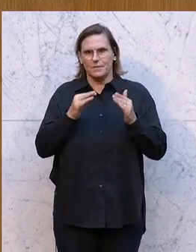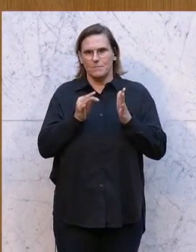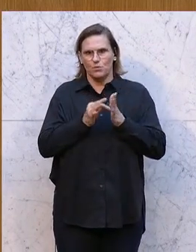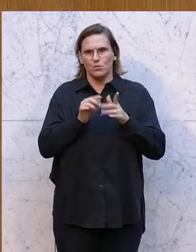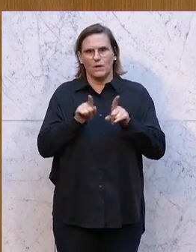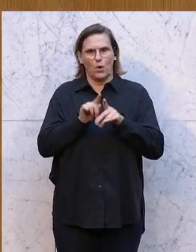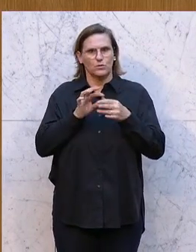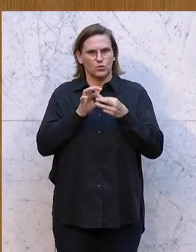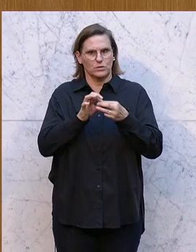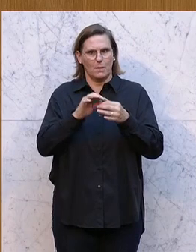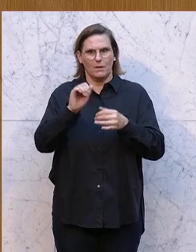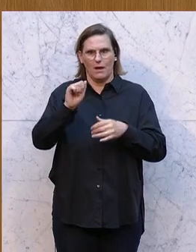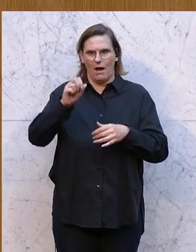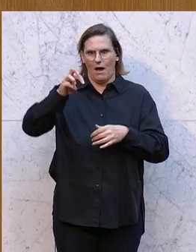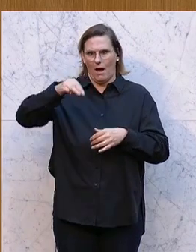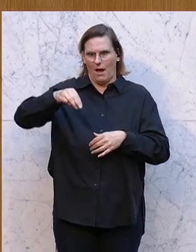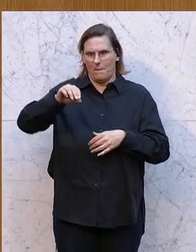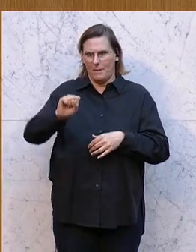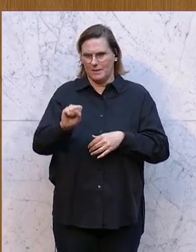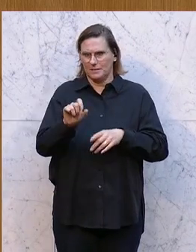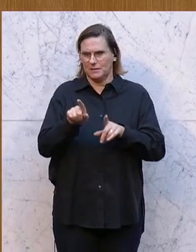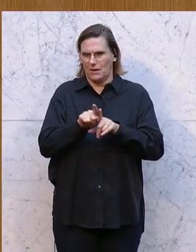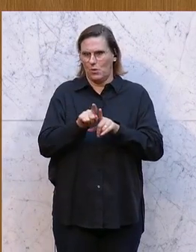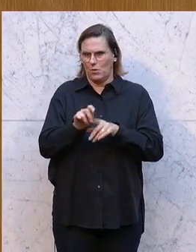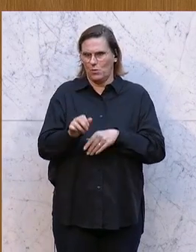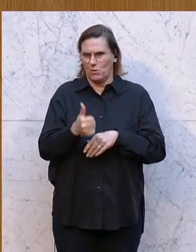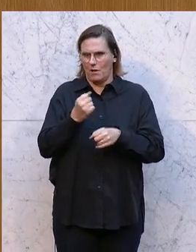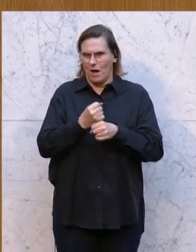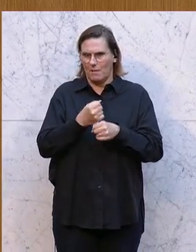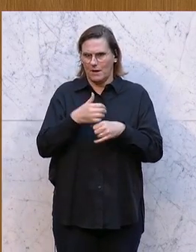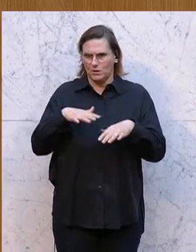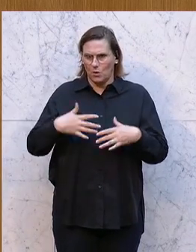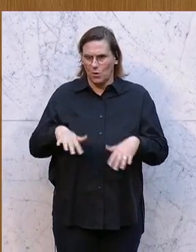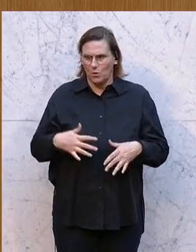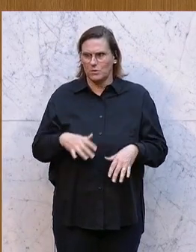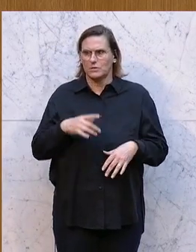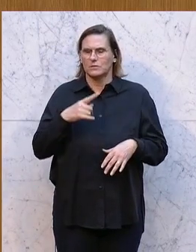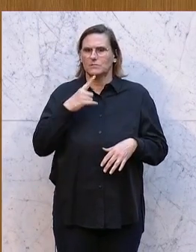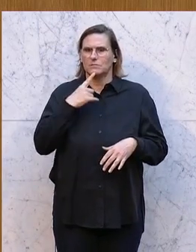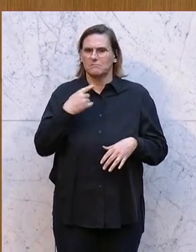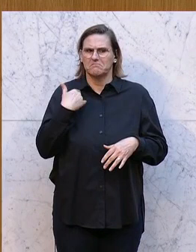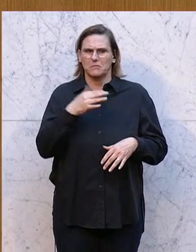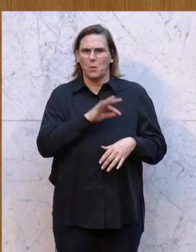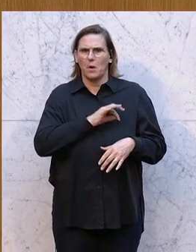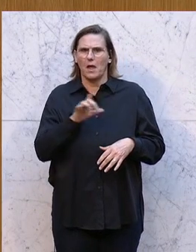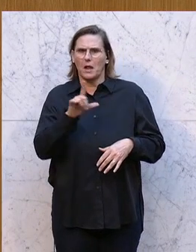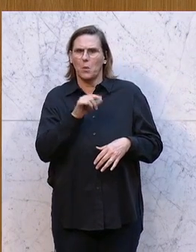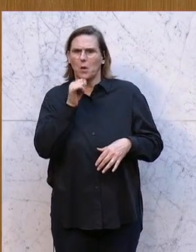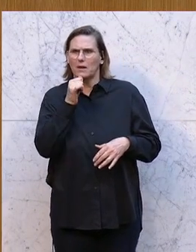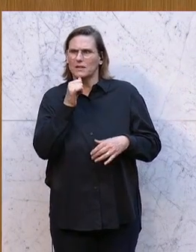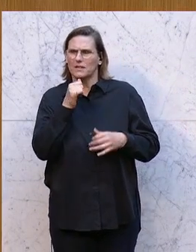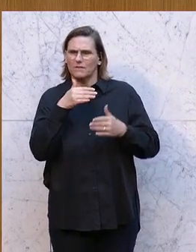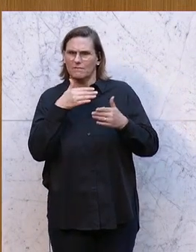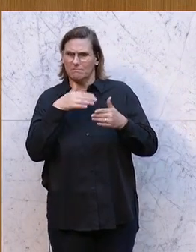AMS, Arbeitslosigkeit. Auch da, Kollege Loacker, nicht ganz durchgängig, weil eben,